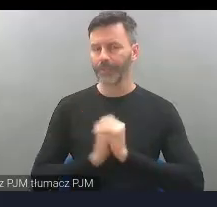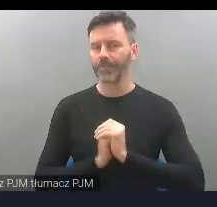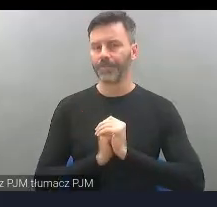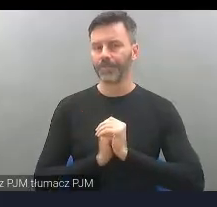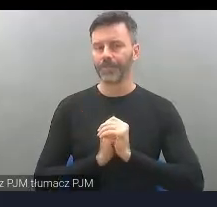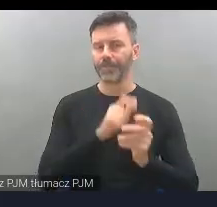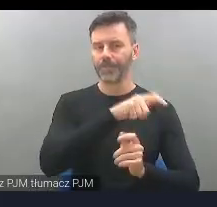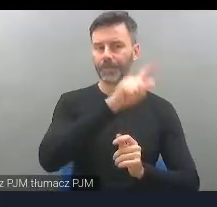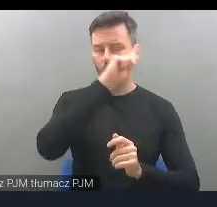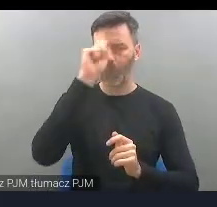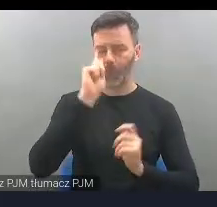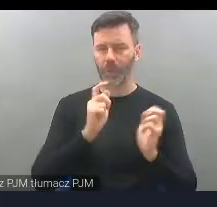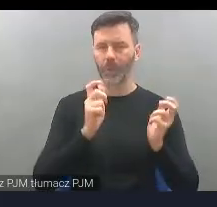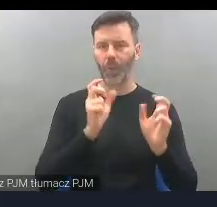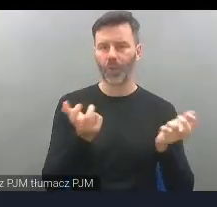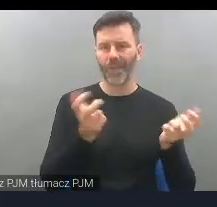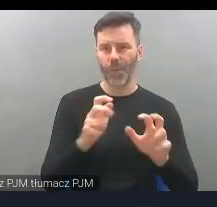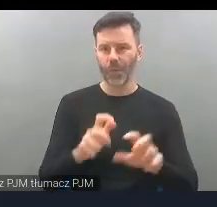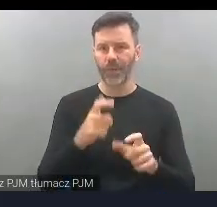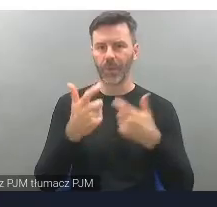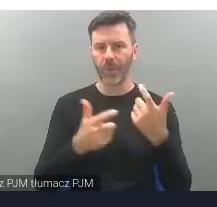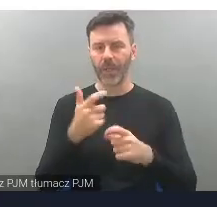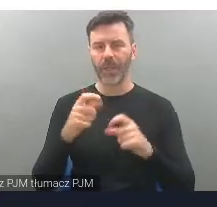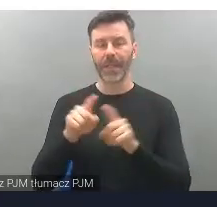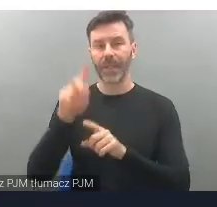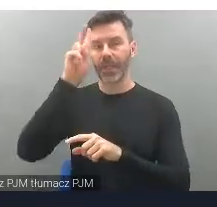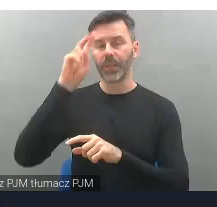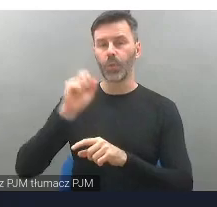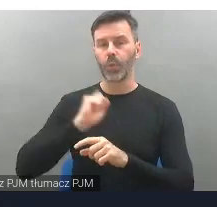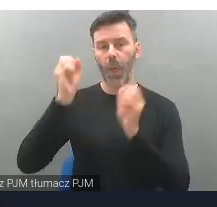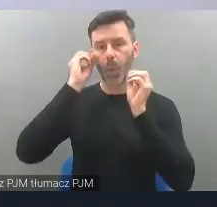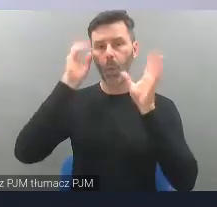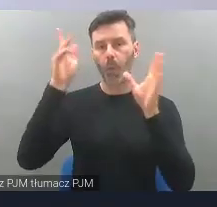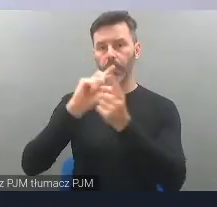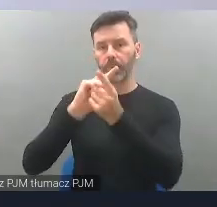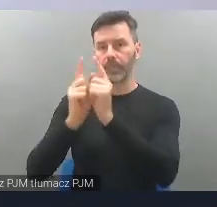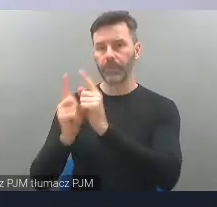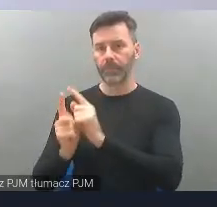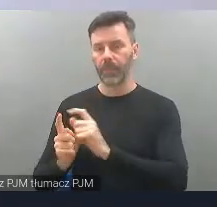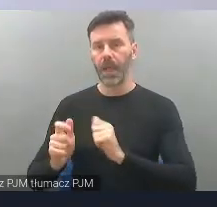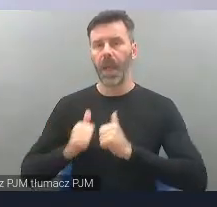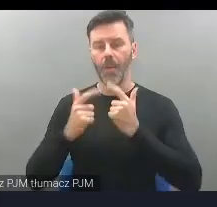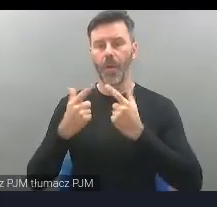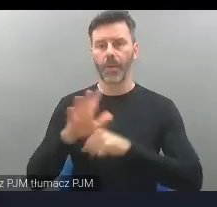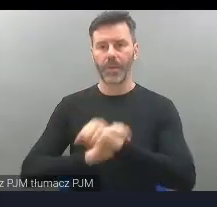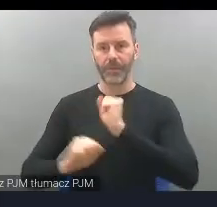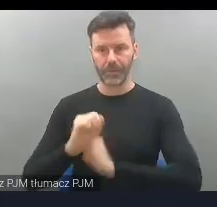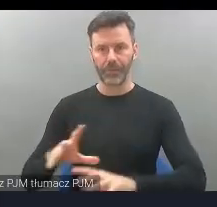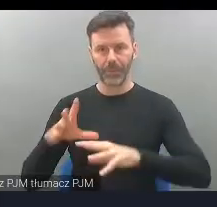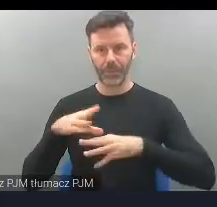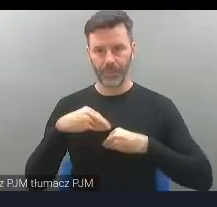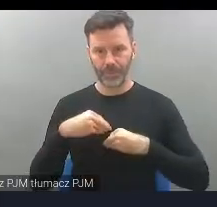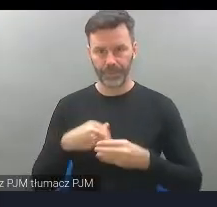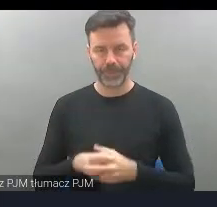odnośnie przyjmowania osób z niepełnosprawnościami. Postawiliśmy na całkowicie indywidualne podejście do każdego z twórców.